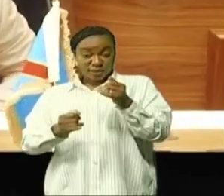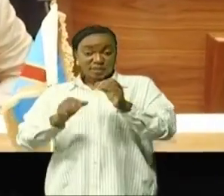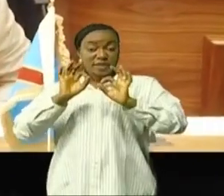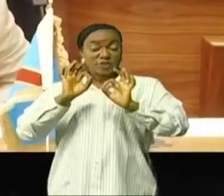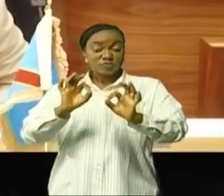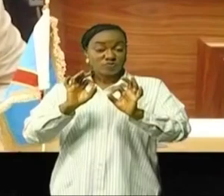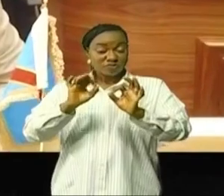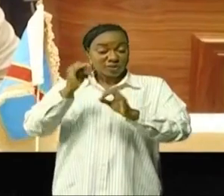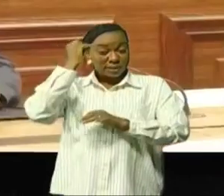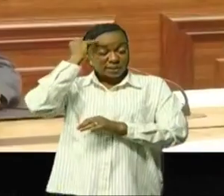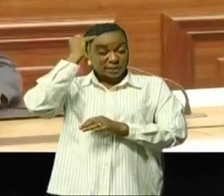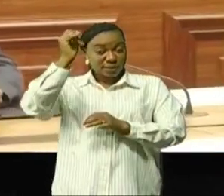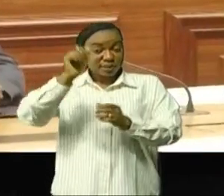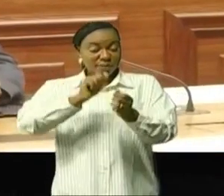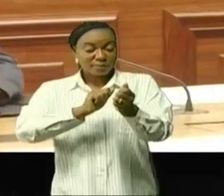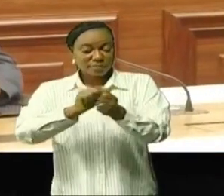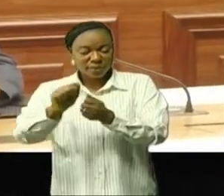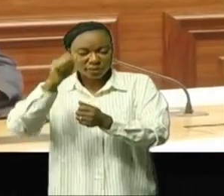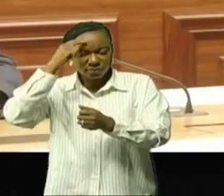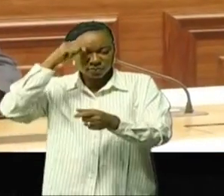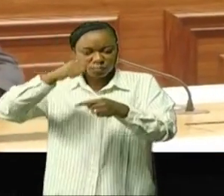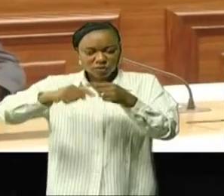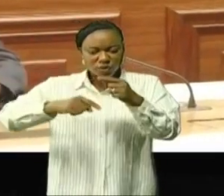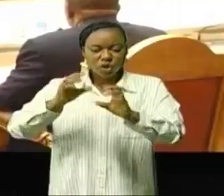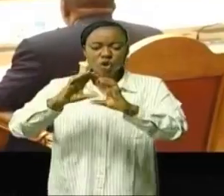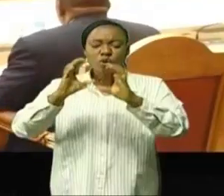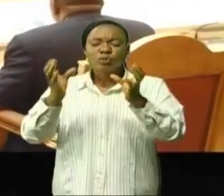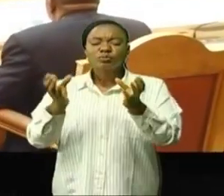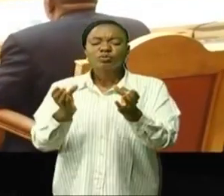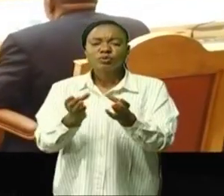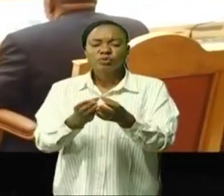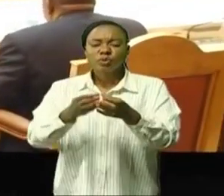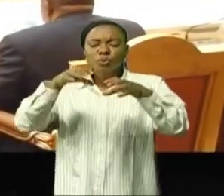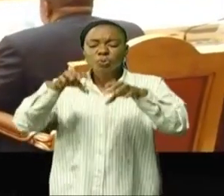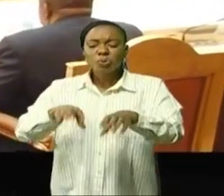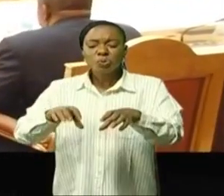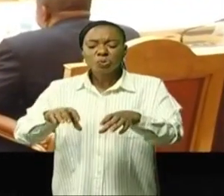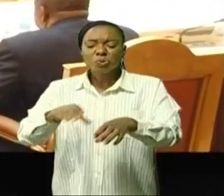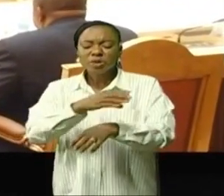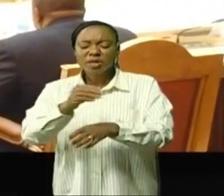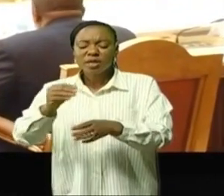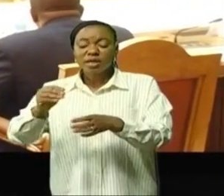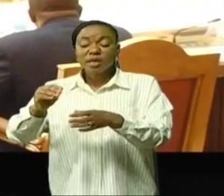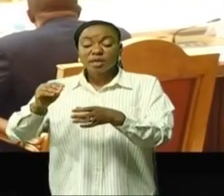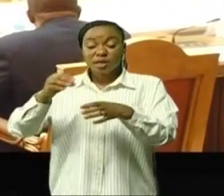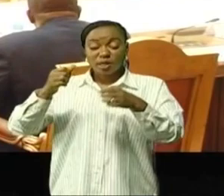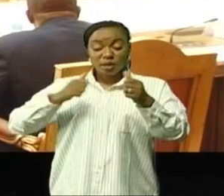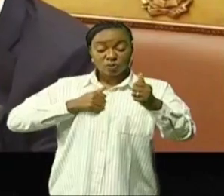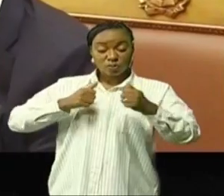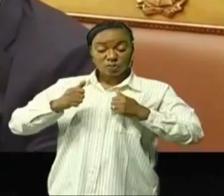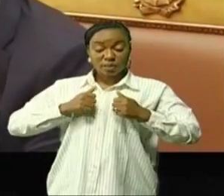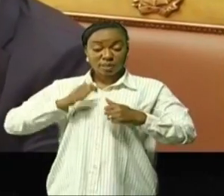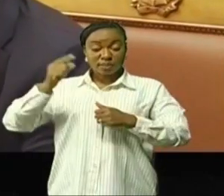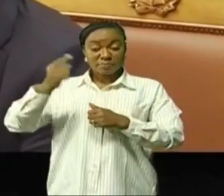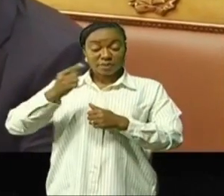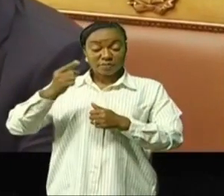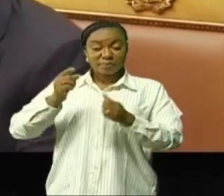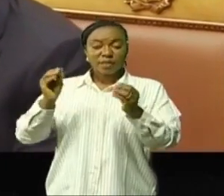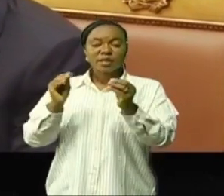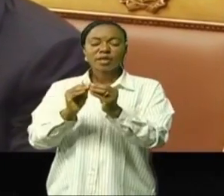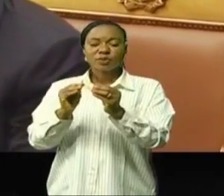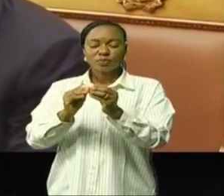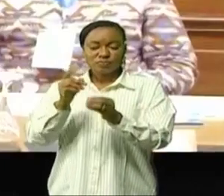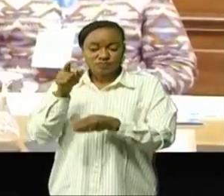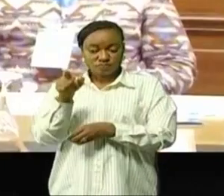donne passe par la relance de la commission mixte RDC Rwanda. La première rencontre de cette commission